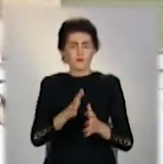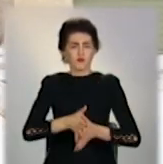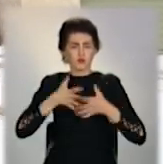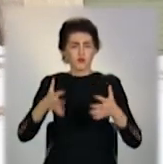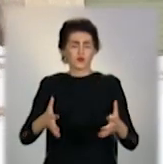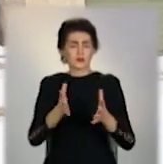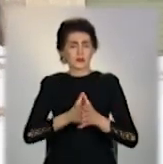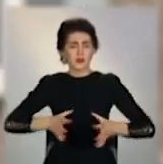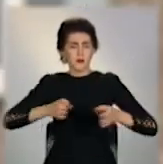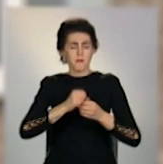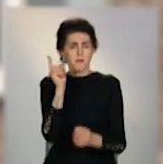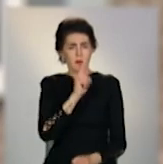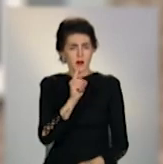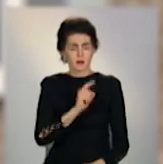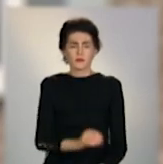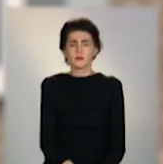великої родини замалим.